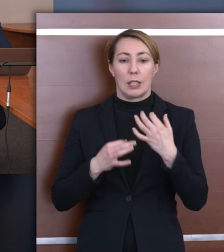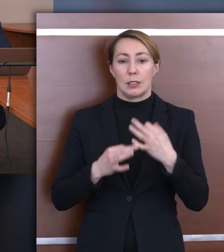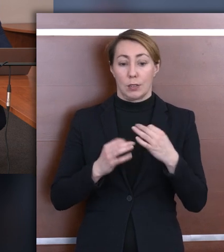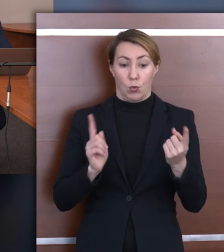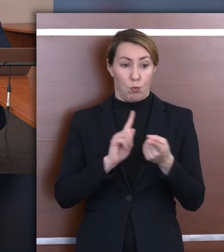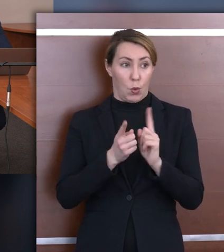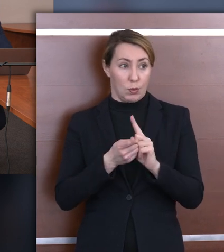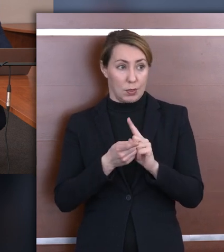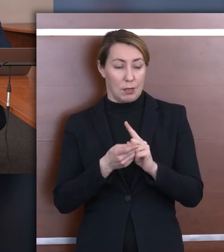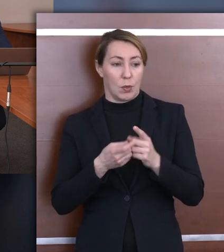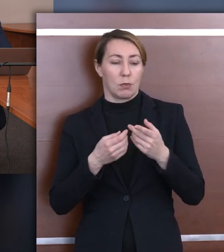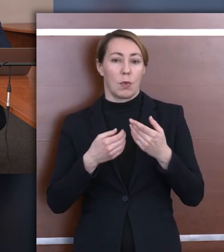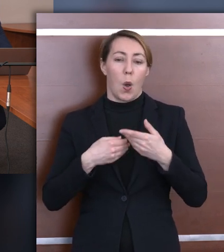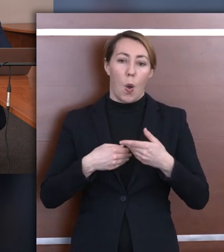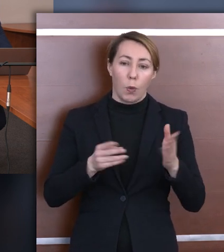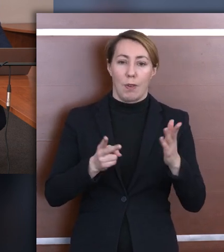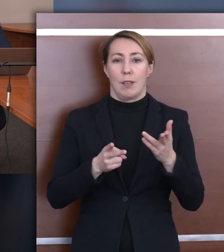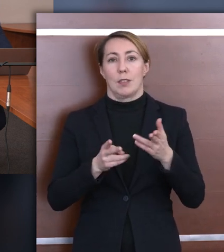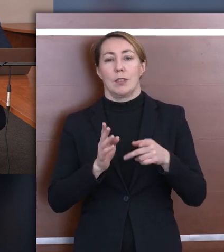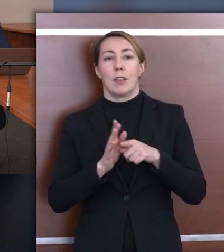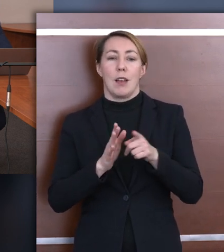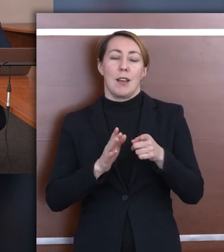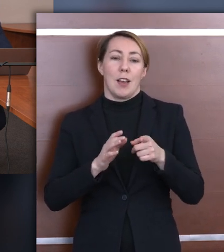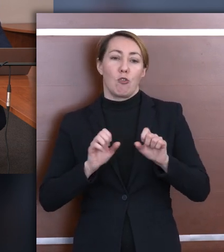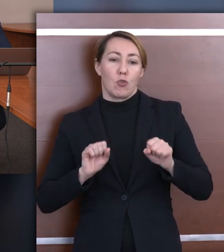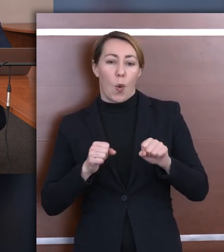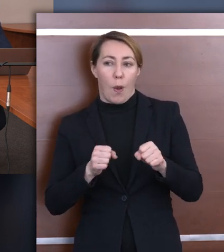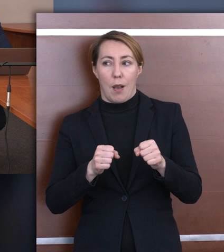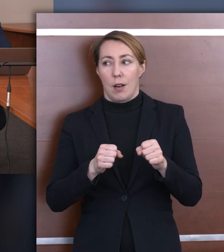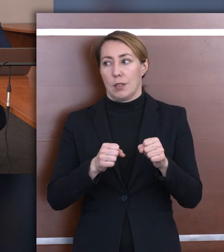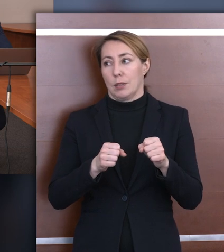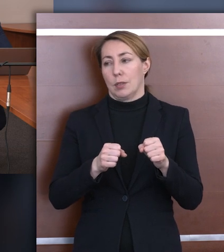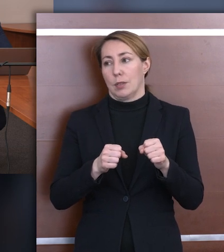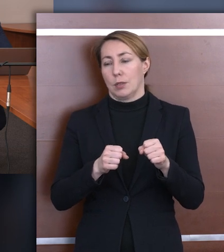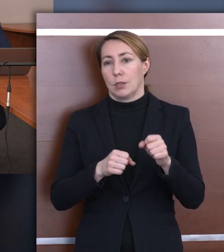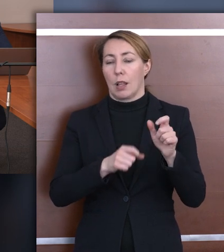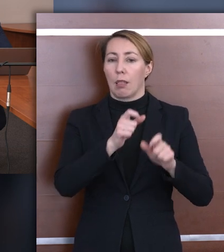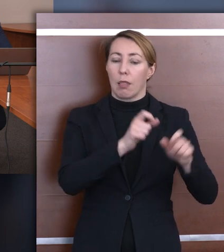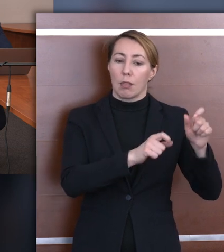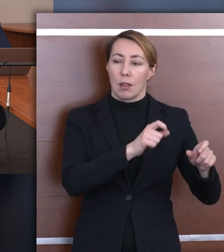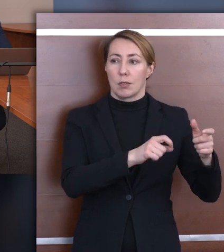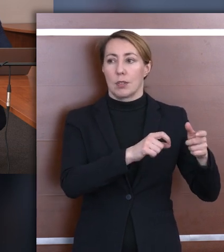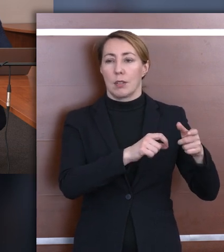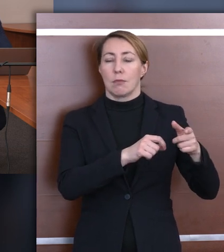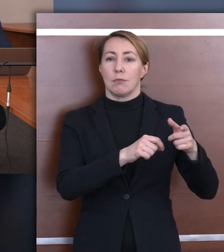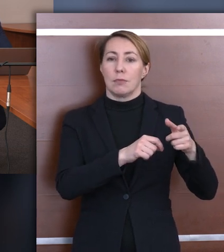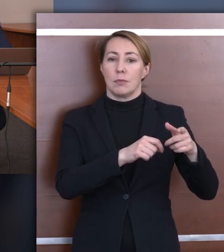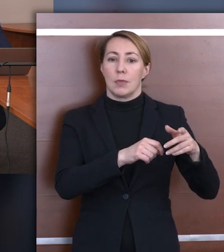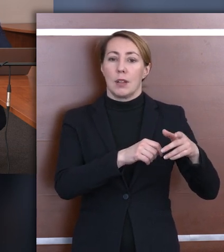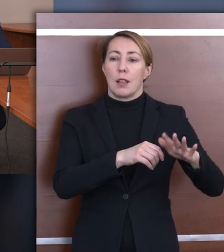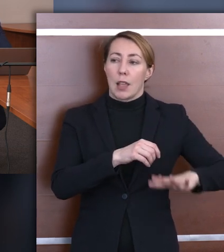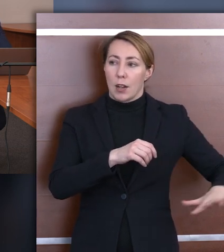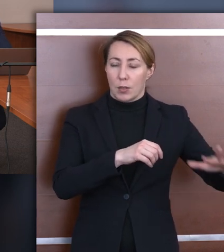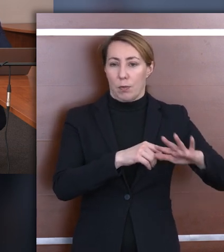briefing był formą otwarcia się Najwyższej Izby Kontroli na działalność jednostek terenowych, Najwyższej Izby Kontroli, mówimy to